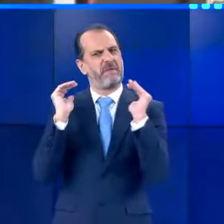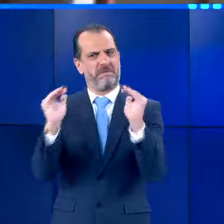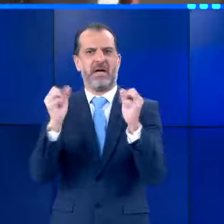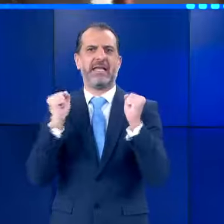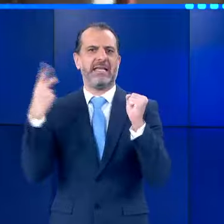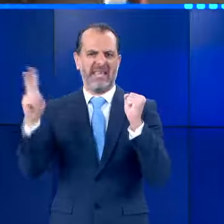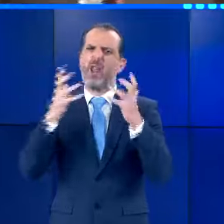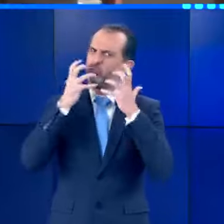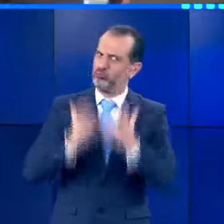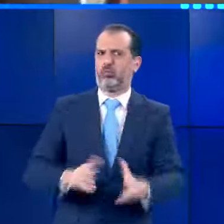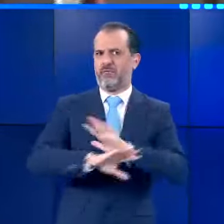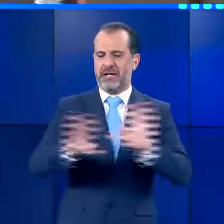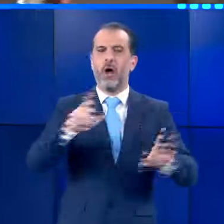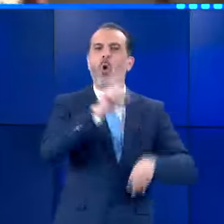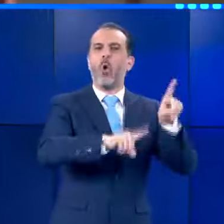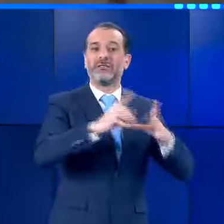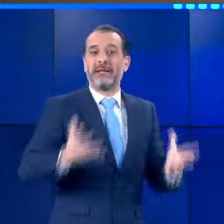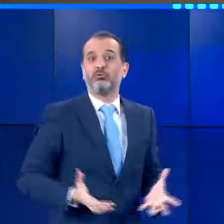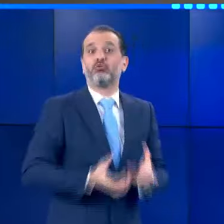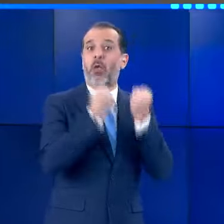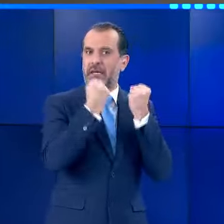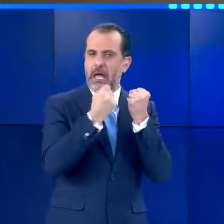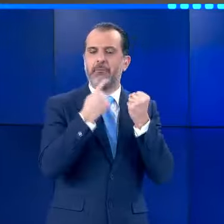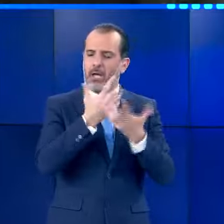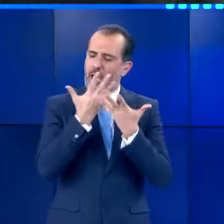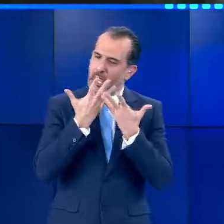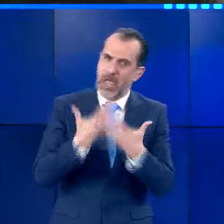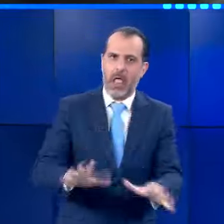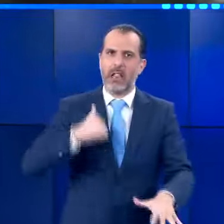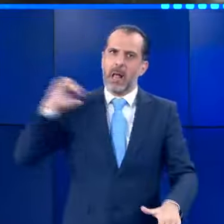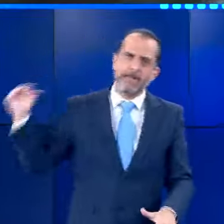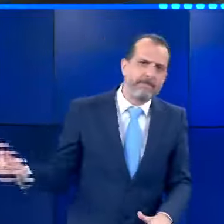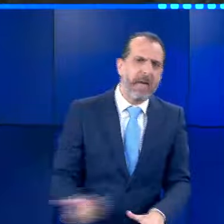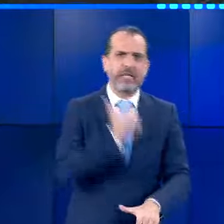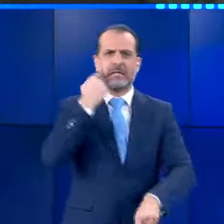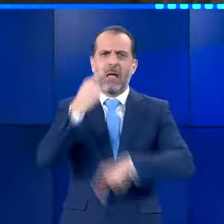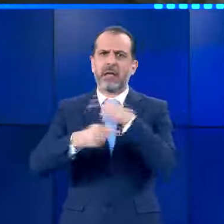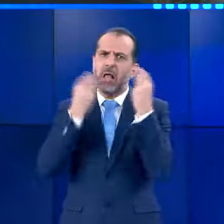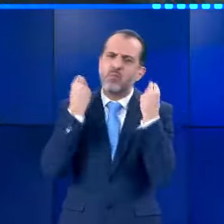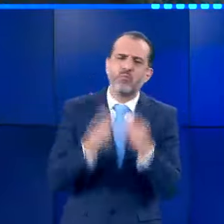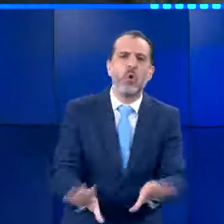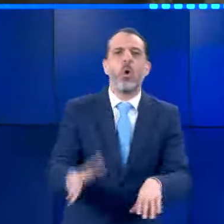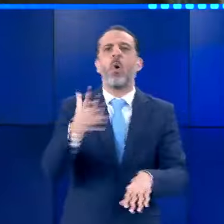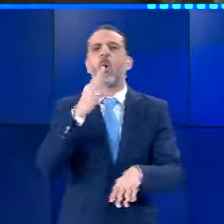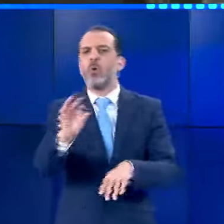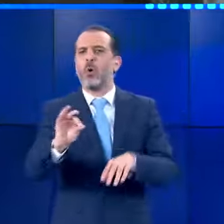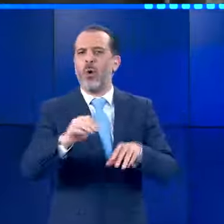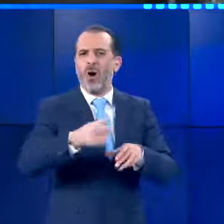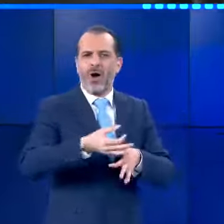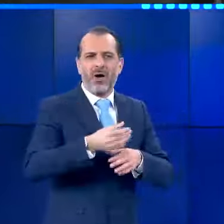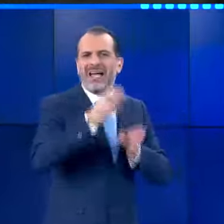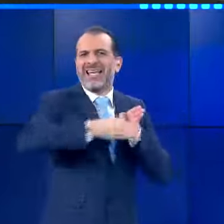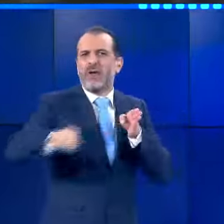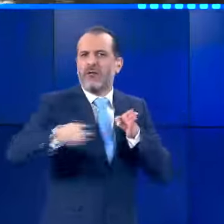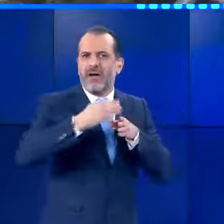Πάντως όσοι κατάφεραν να γλιτώσουν περιγράφουν εφιαλτικές στιγμές που εκτελήχθηκαν στο ξενοδοχείο, όταν από την εισρωή του μονοξυδίου, του άνθρακα στα